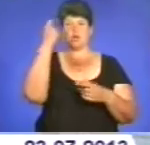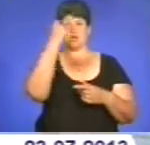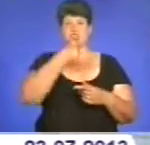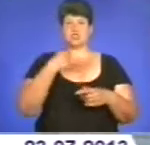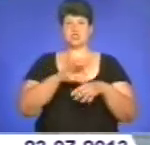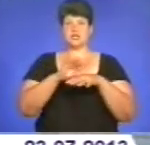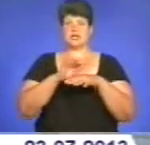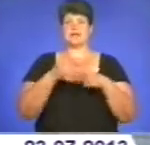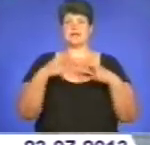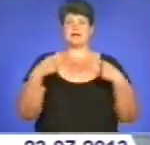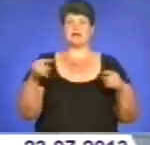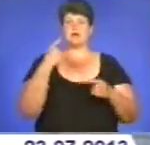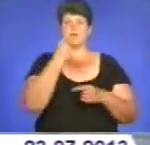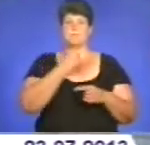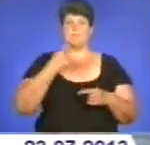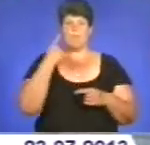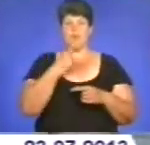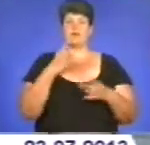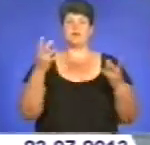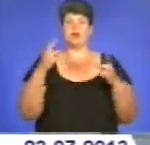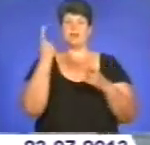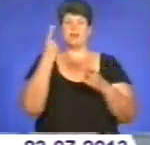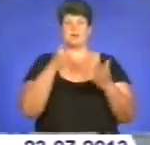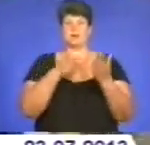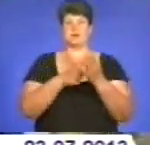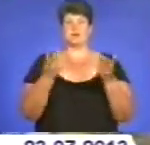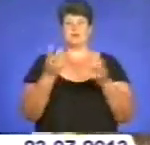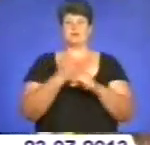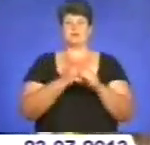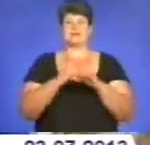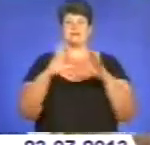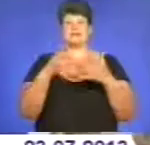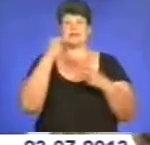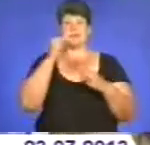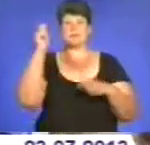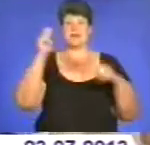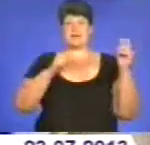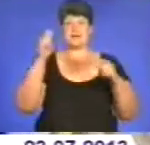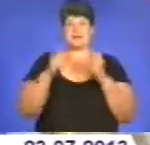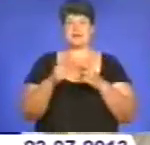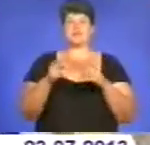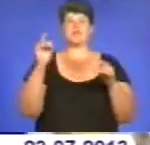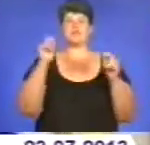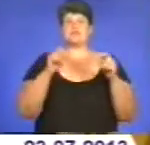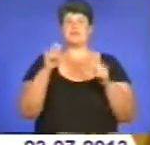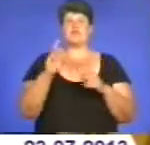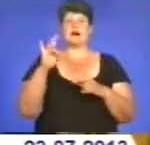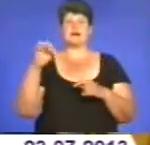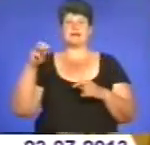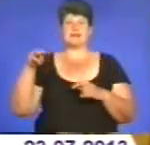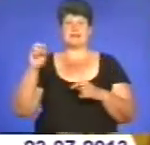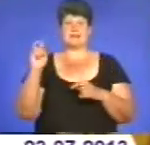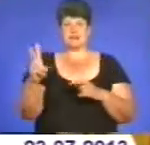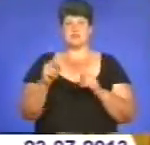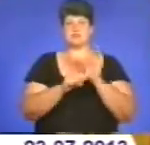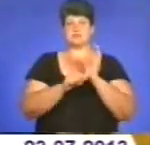усіх одна мета – робити світ кращим. Діти з 62 країн світу приїхали на фестиваль у «Артек». Перше цього року вони будуть брати участь і